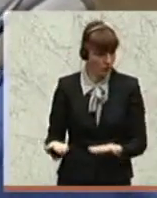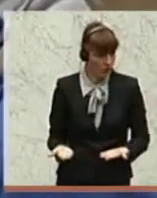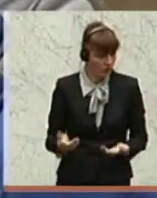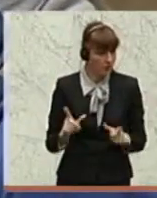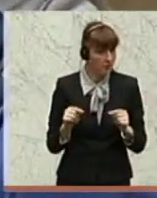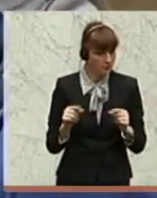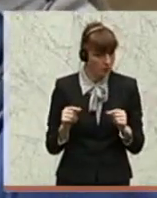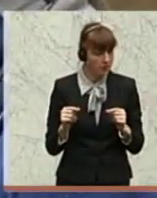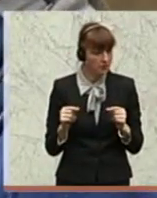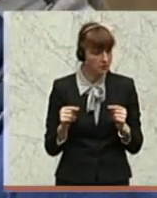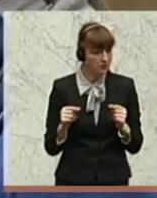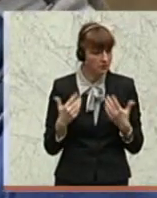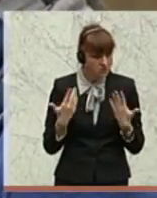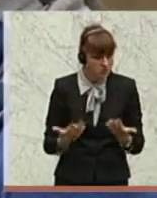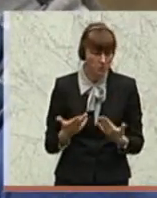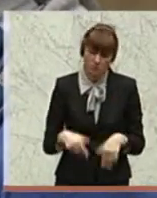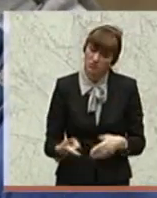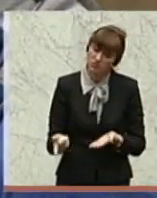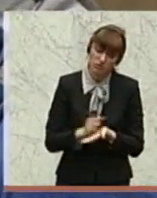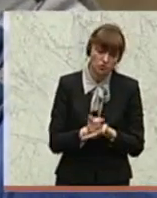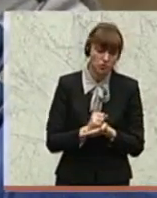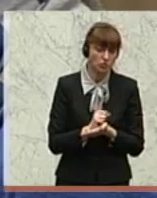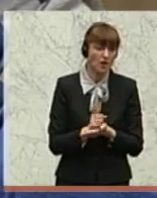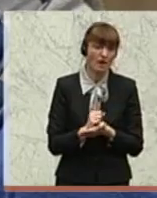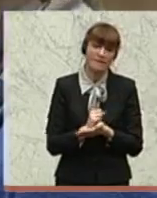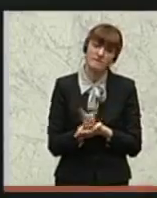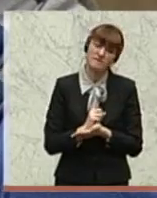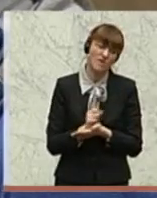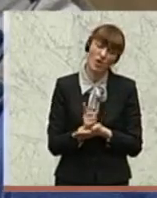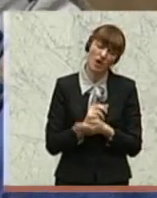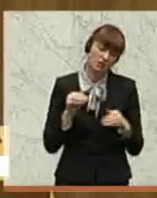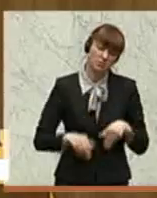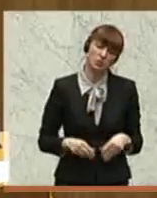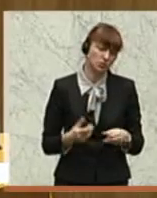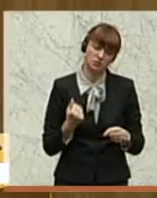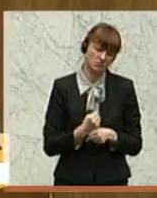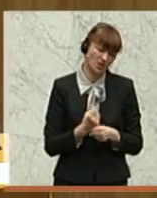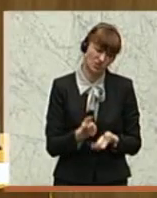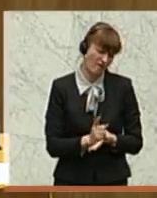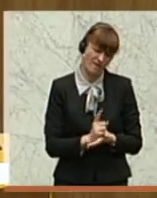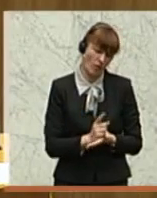sofortige Handlungsweise angebracht.